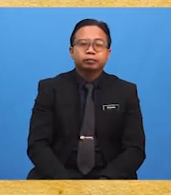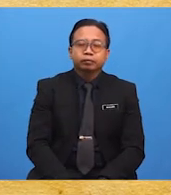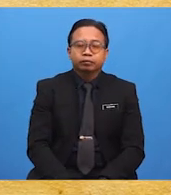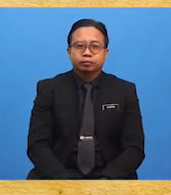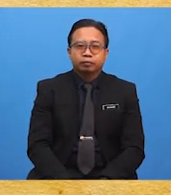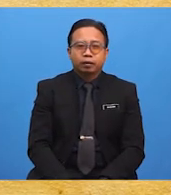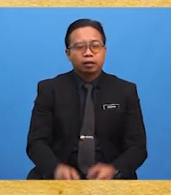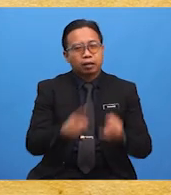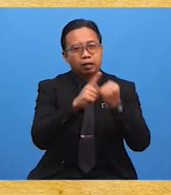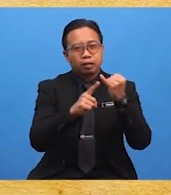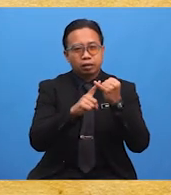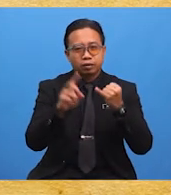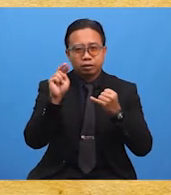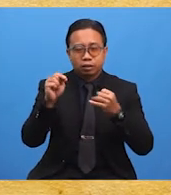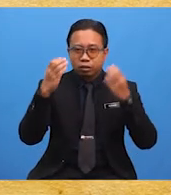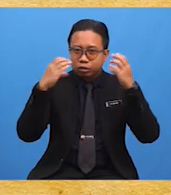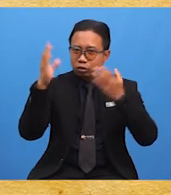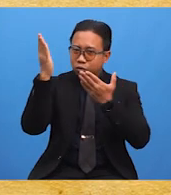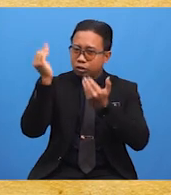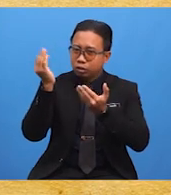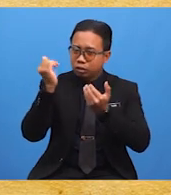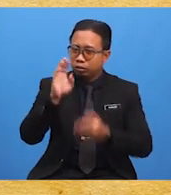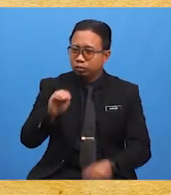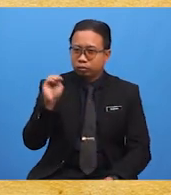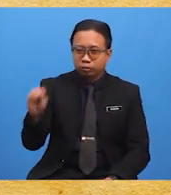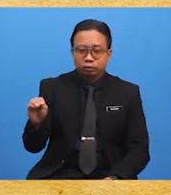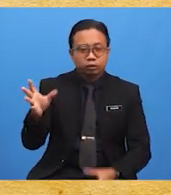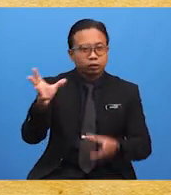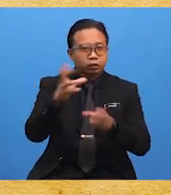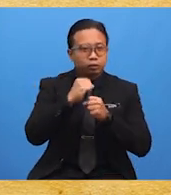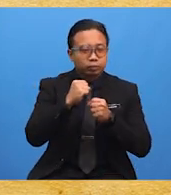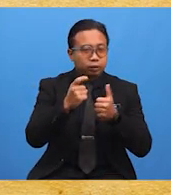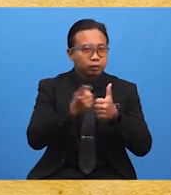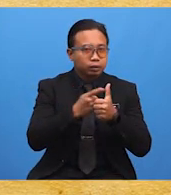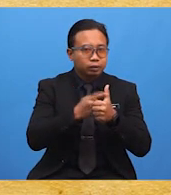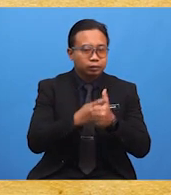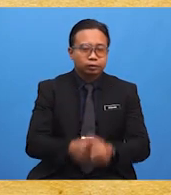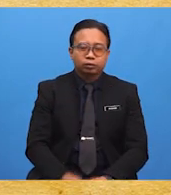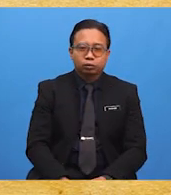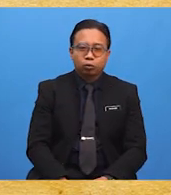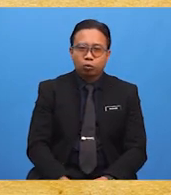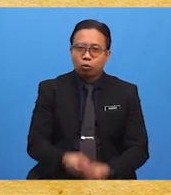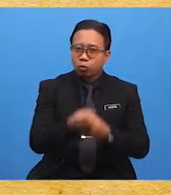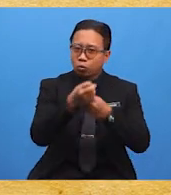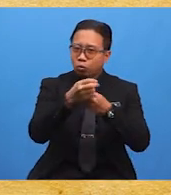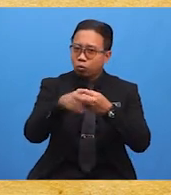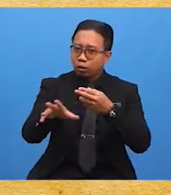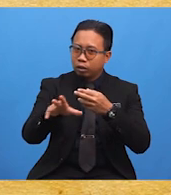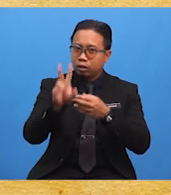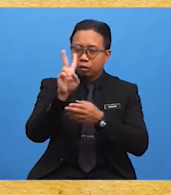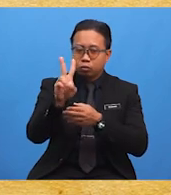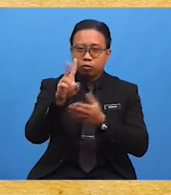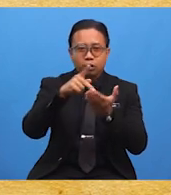pembelajaran hari ini, Cikgu berharap murid-murid dapat Pertama, menghuraikan dua